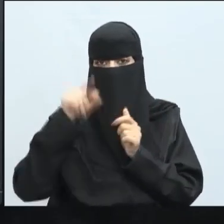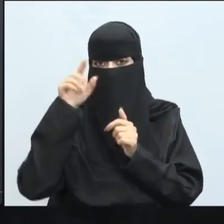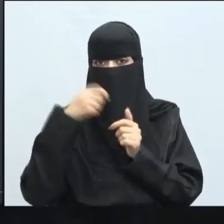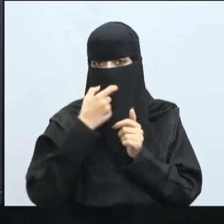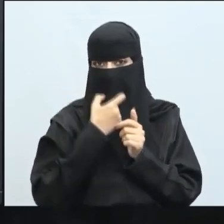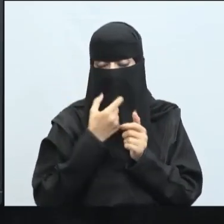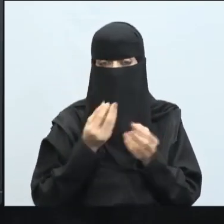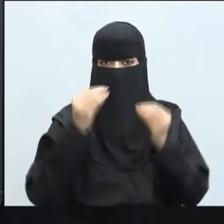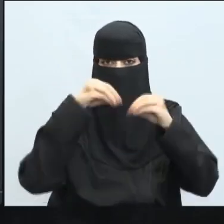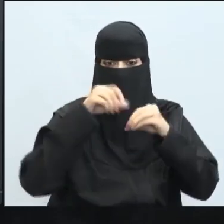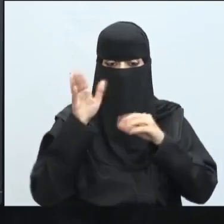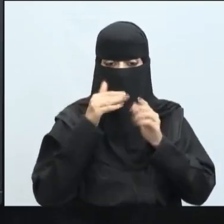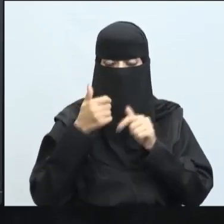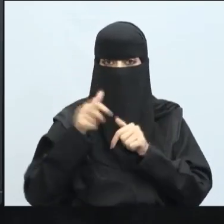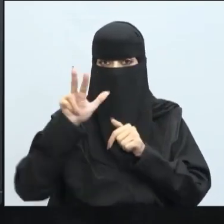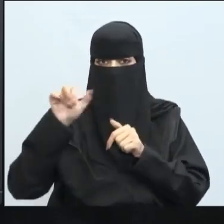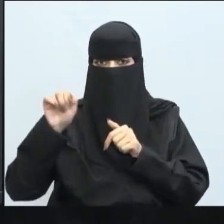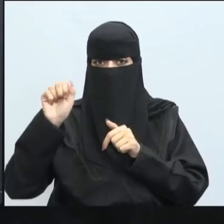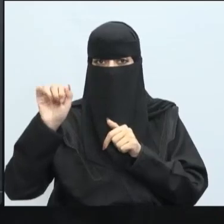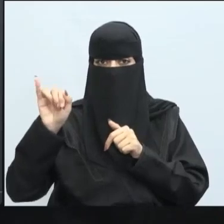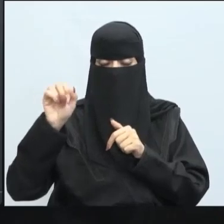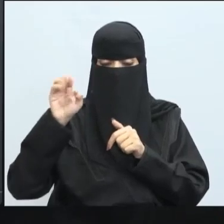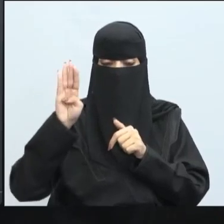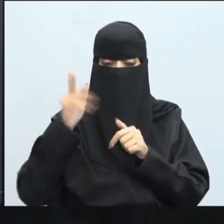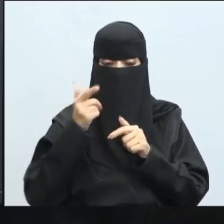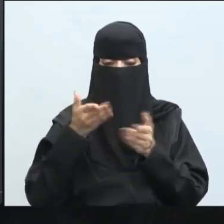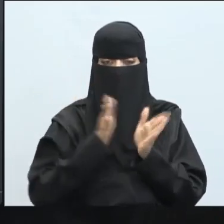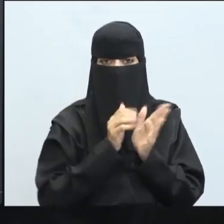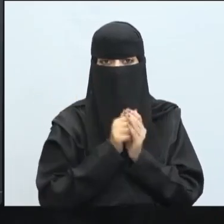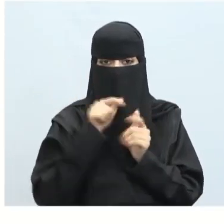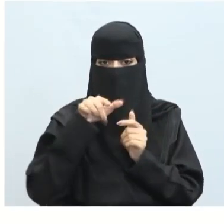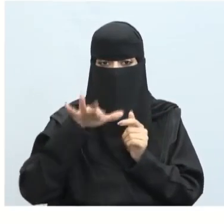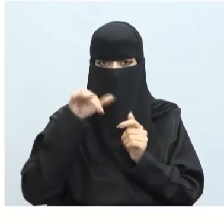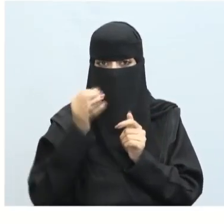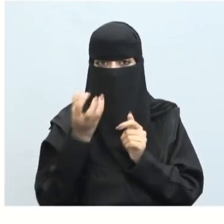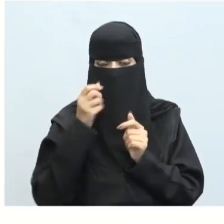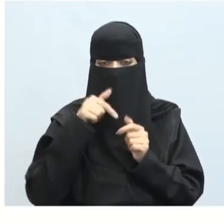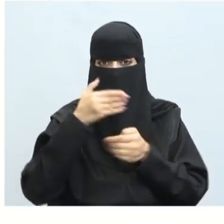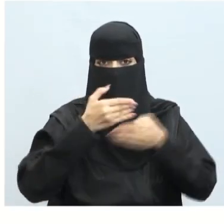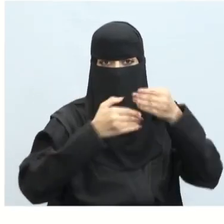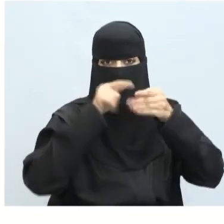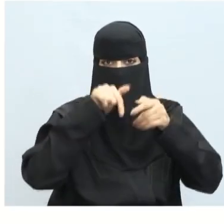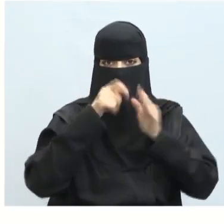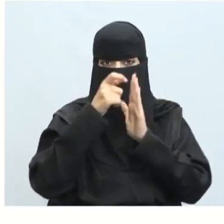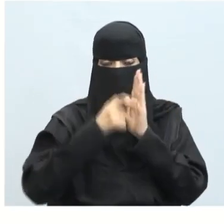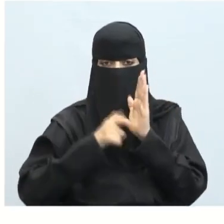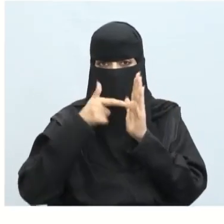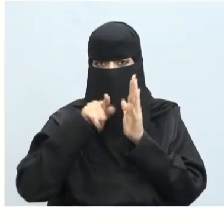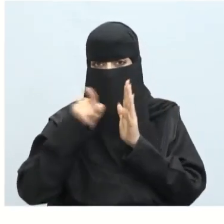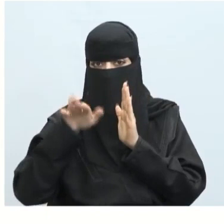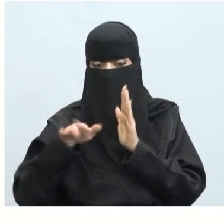الرياض سأضيف المسمك وبوليفارد رياض سيتي فهنا أحتاج إلى إنشاء قائمة